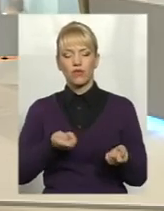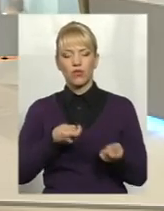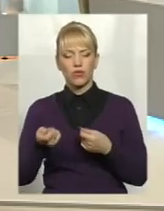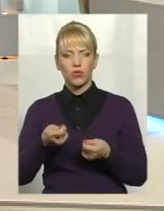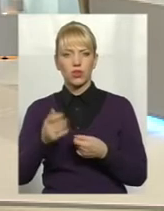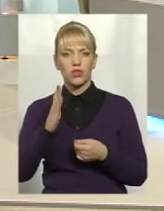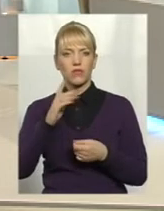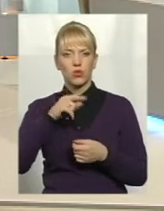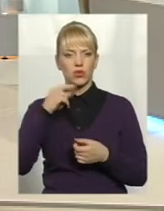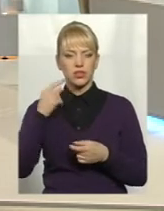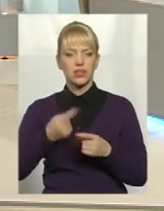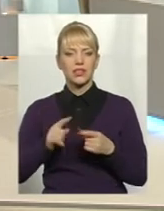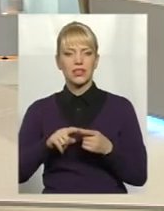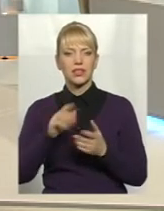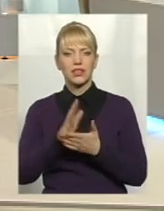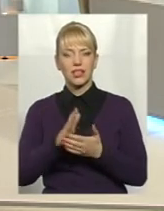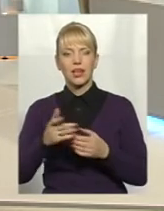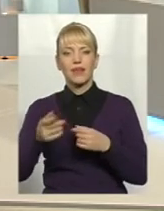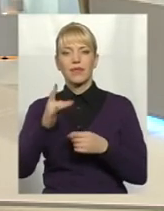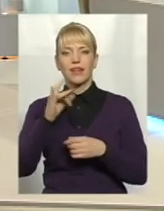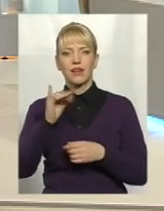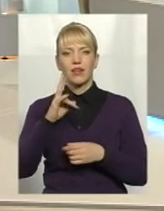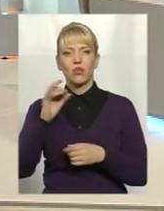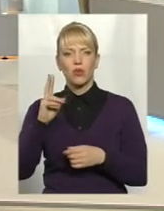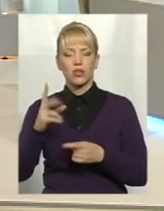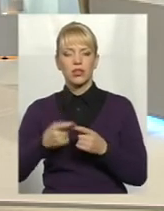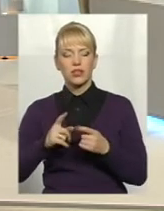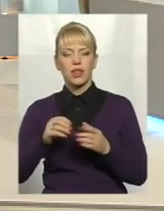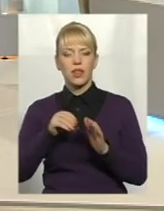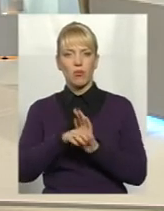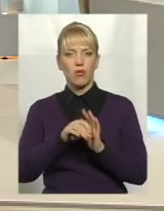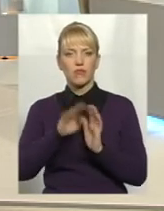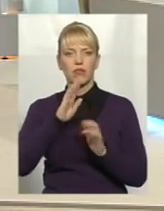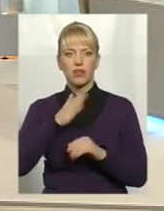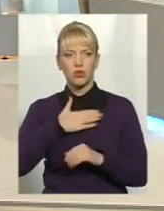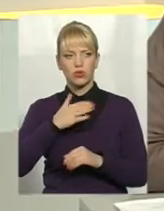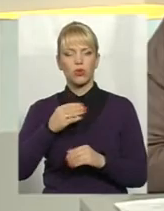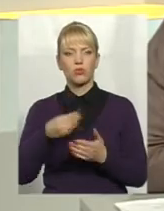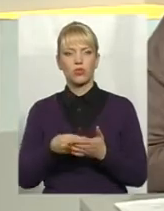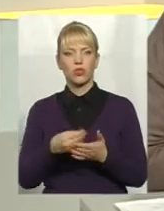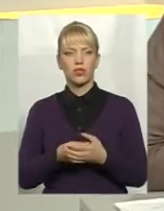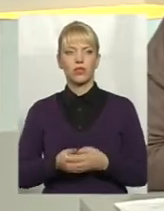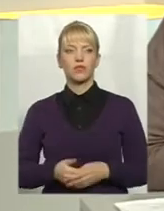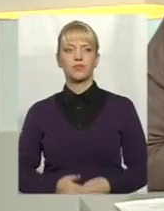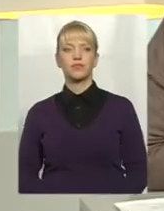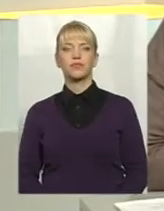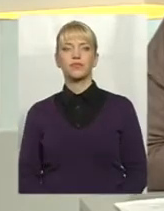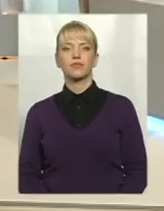ринок, то є робочі наші місця, то є бюджет, то є доповнення нашого бюджету. Ось така моя думка. А пана Володислава, прошу.